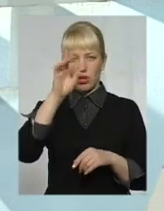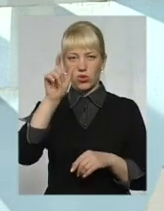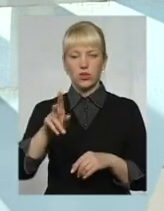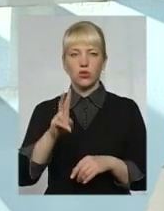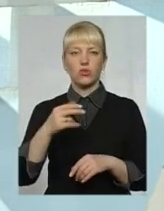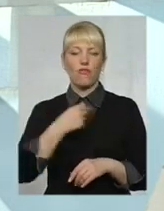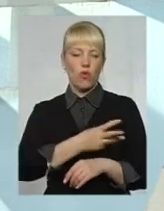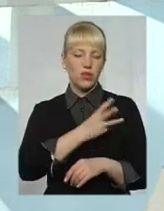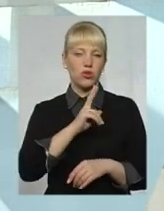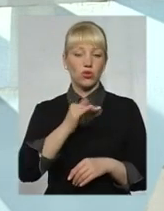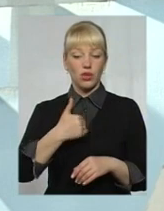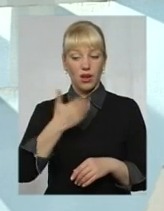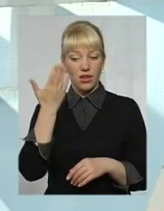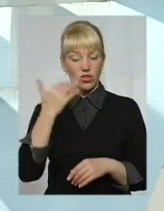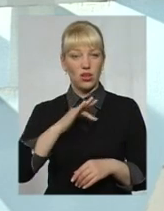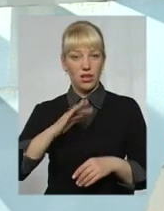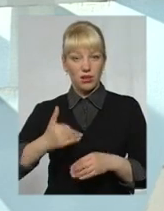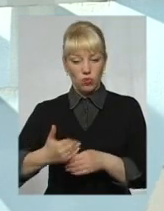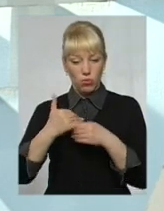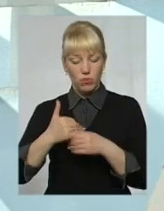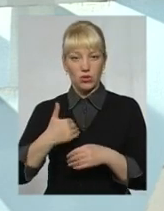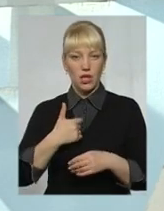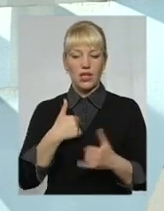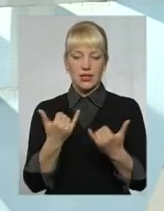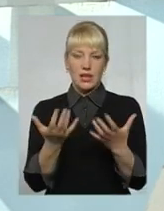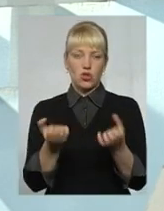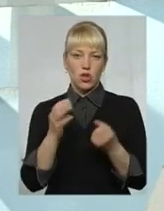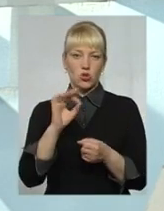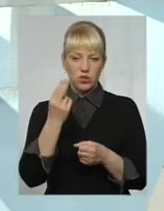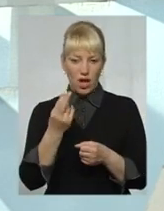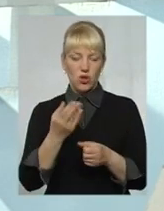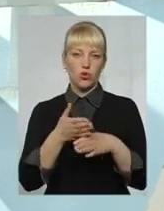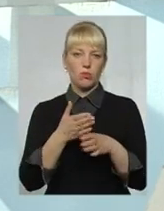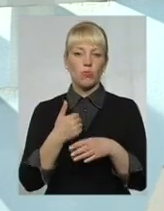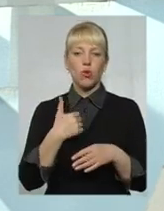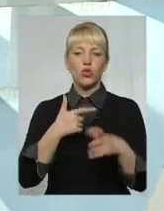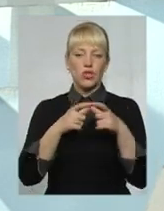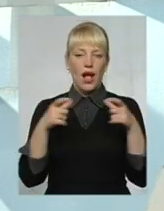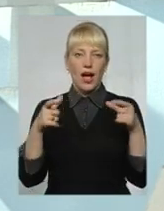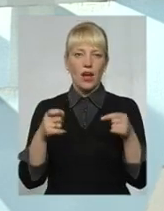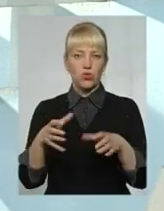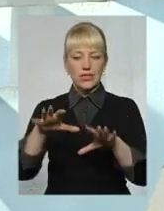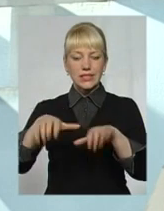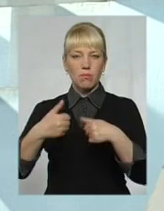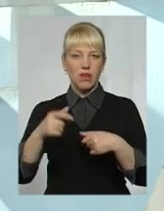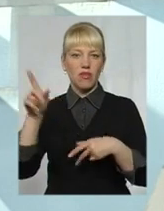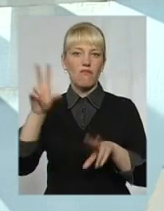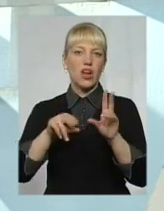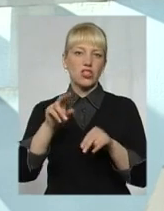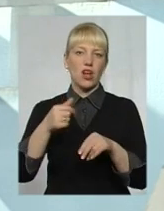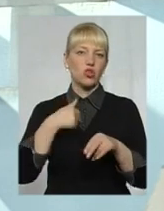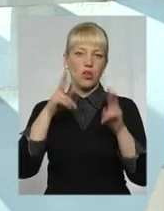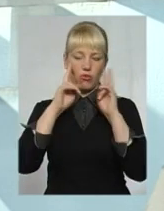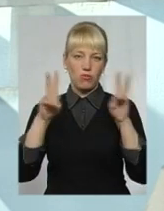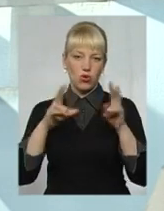який мені колись хотів допомогти, на сьогодні я вже отримую соціальну допомогу, хоче забрати в мене карточку, тому що вважає, що я не вмію розпоряджатися своїми грішами.